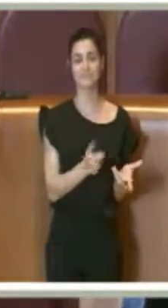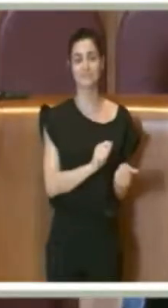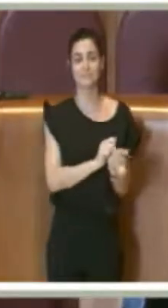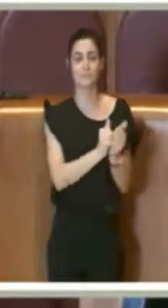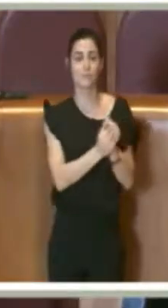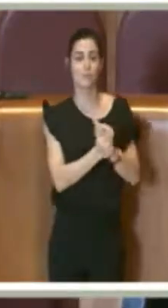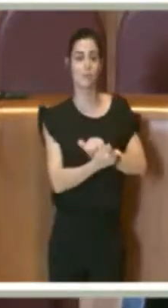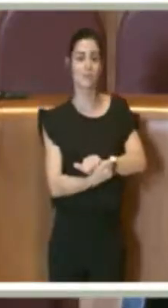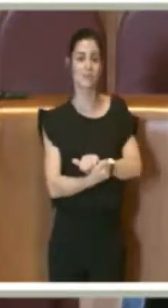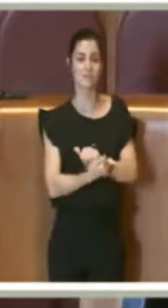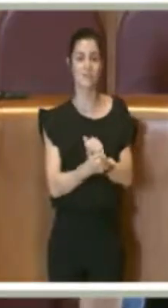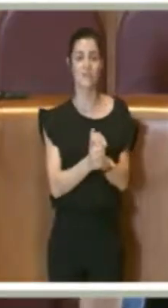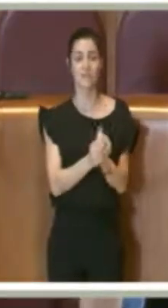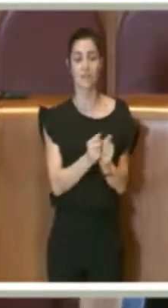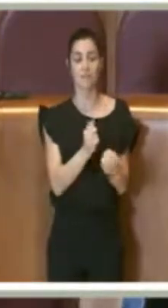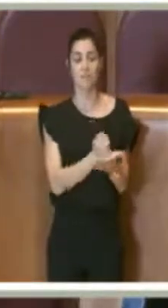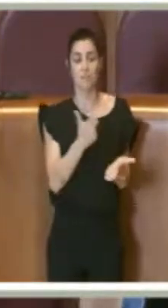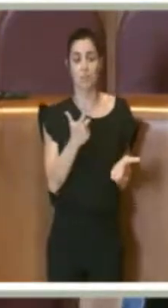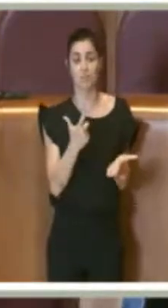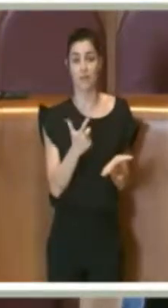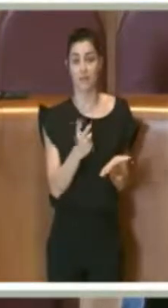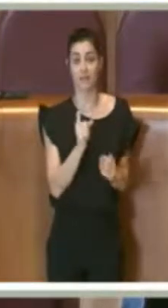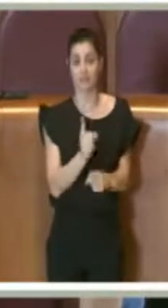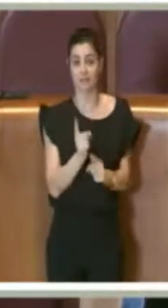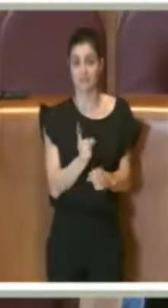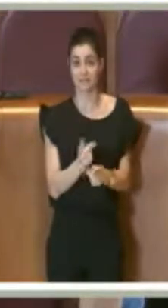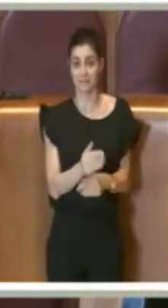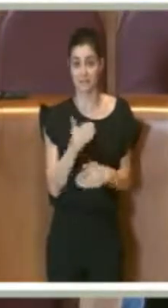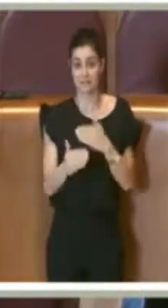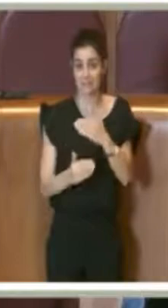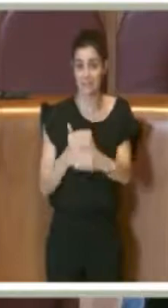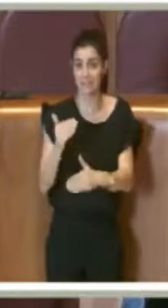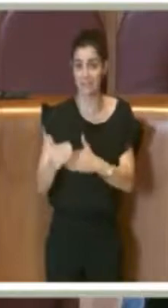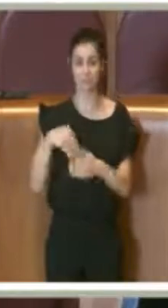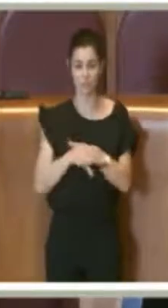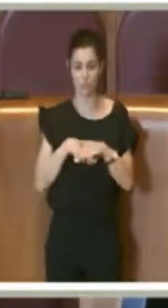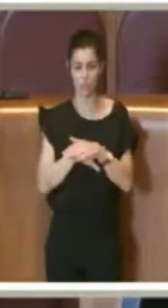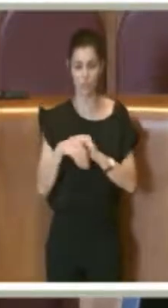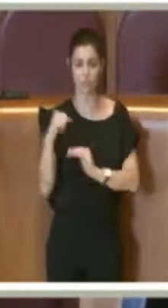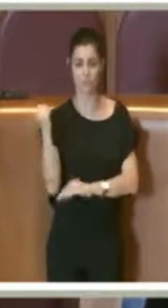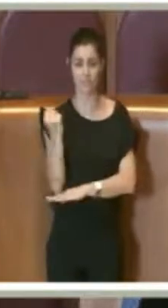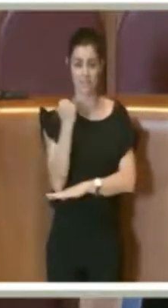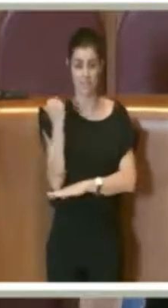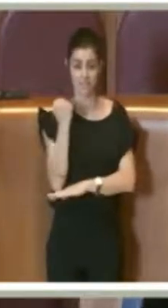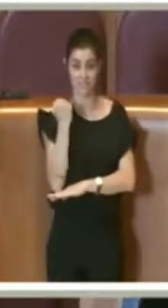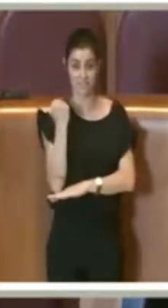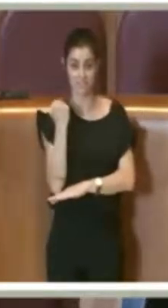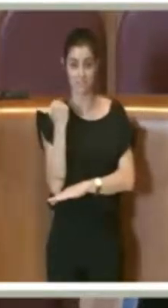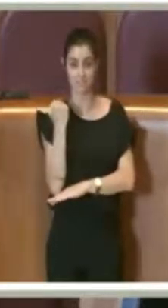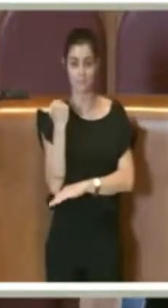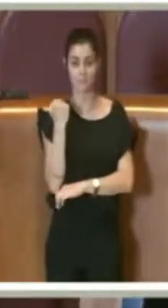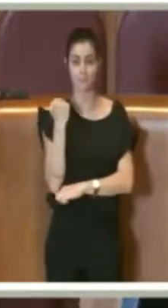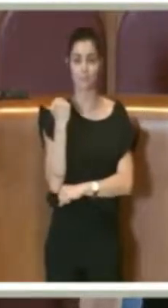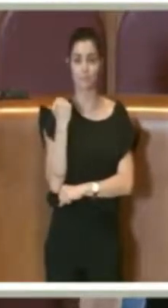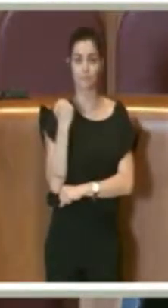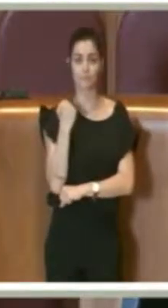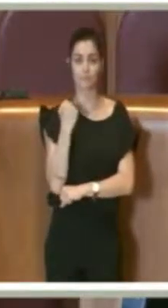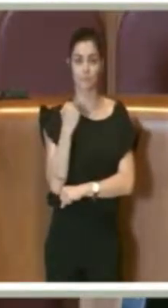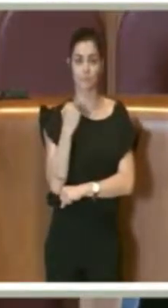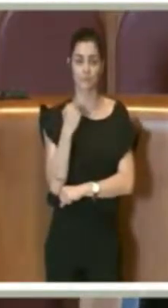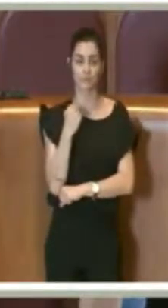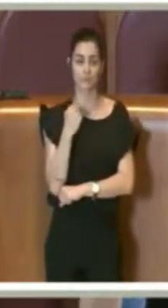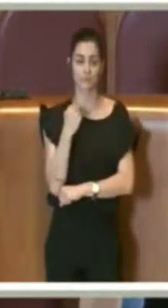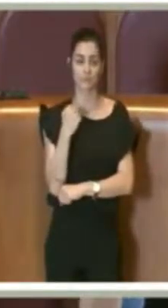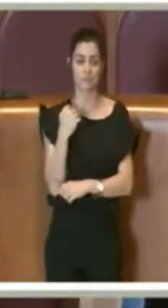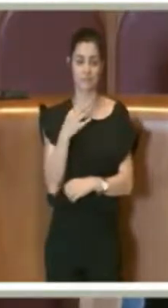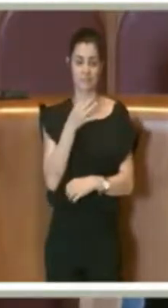modifiche importanti per quanto riguarda il ripristino, massacrano, questa è